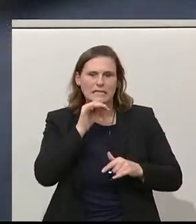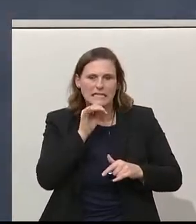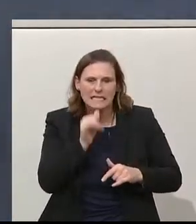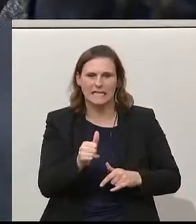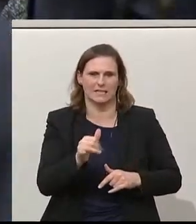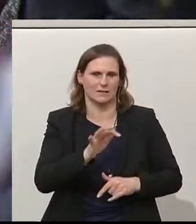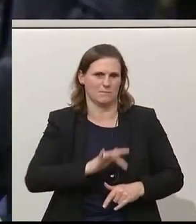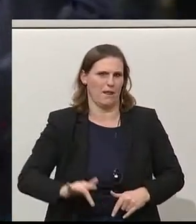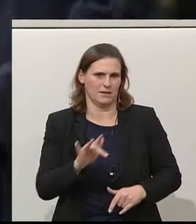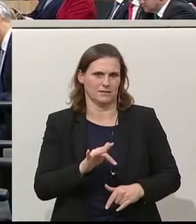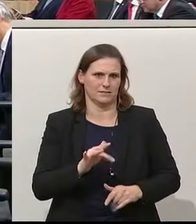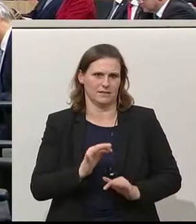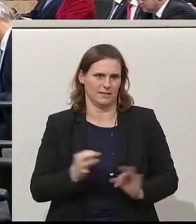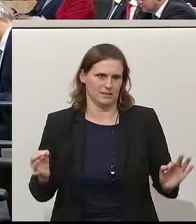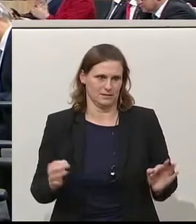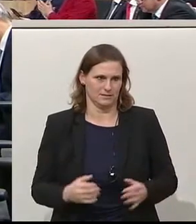Platz geschätzt, meine Damen und Herren.